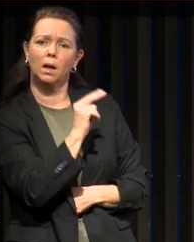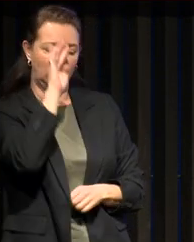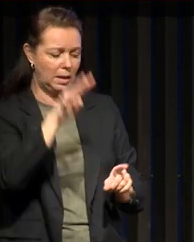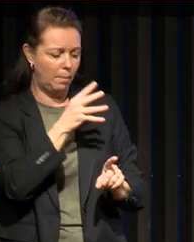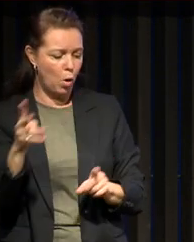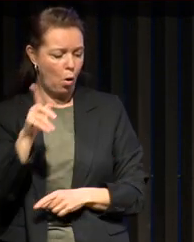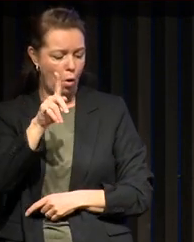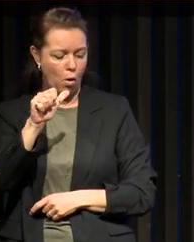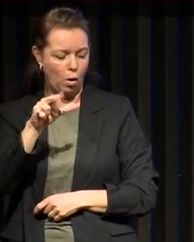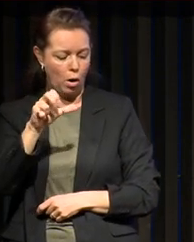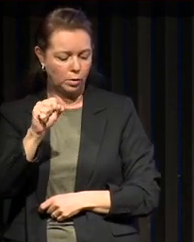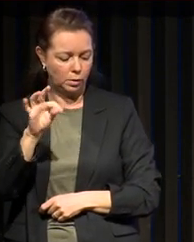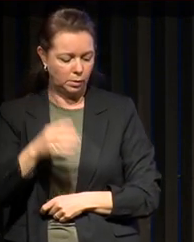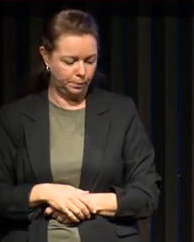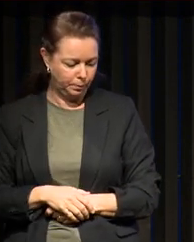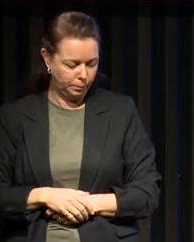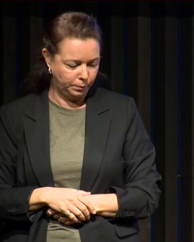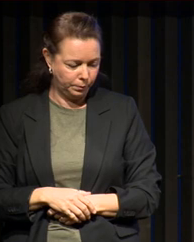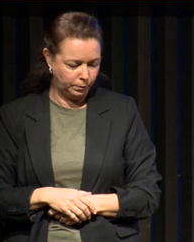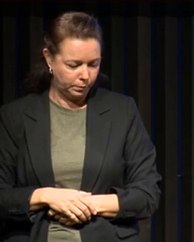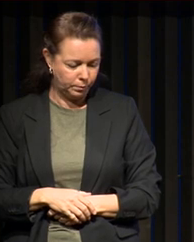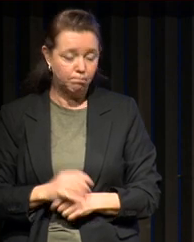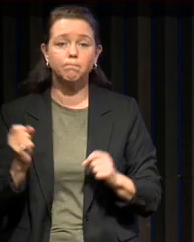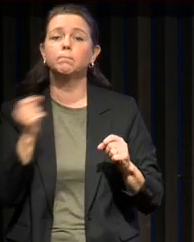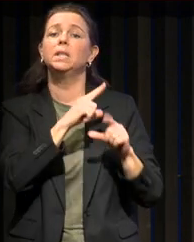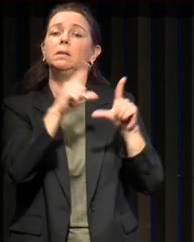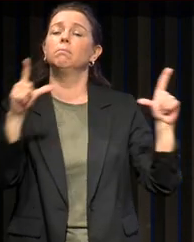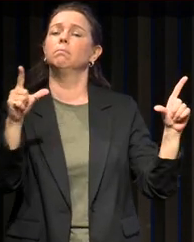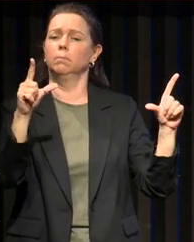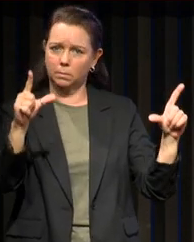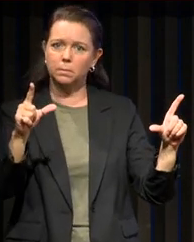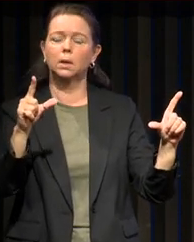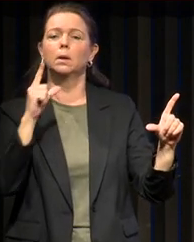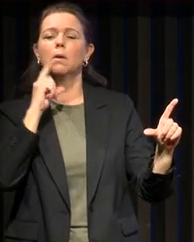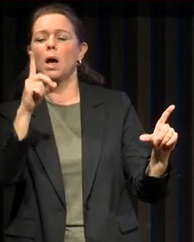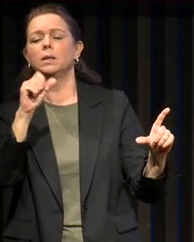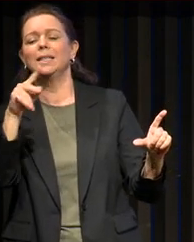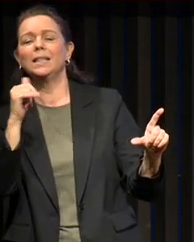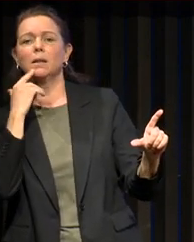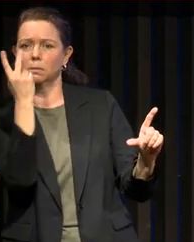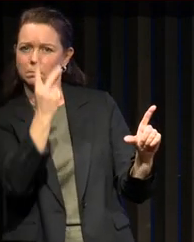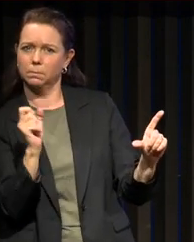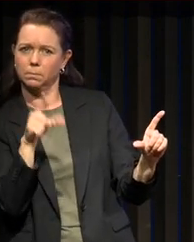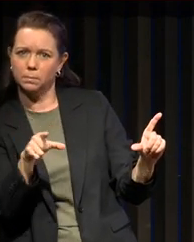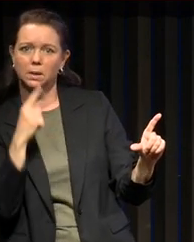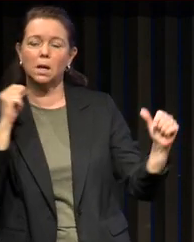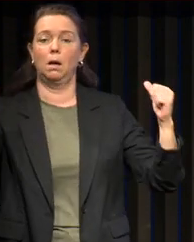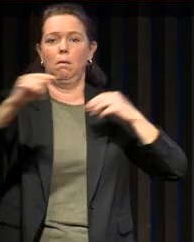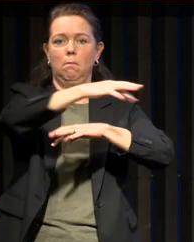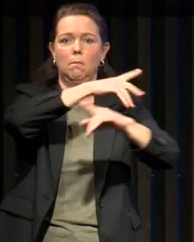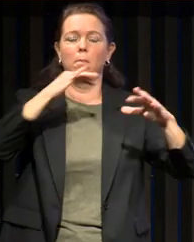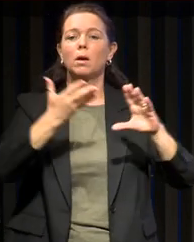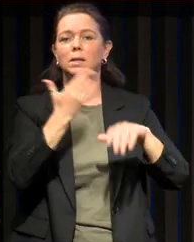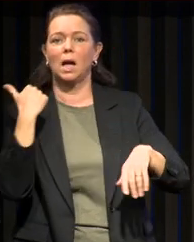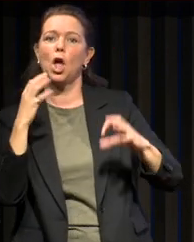emblématique de cette époque où on voit Dickens pris entre l'environnement extérieur très victorien